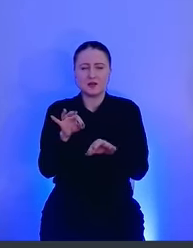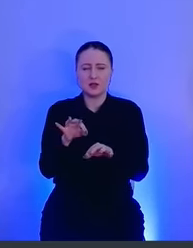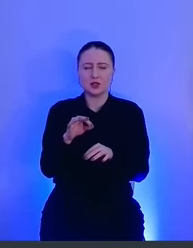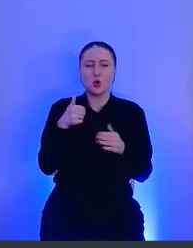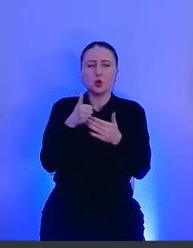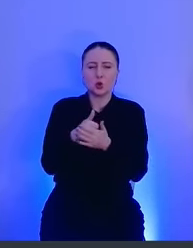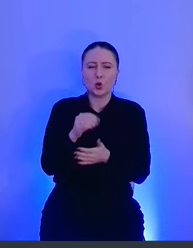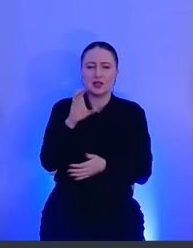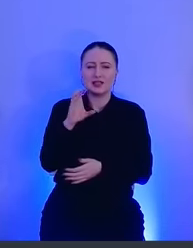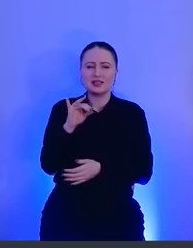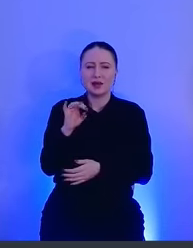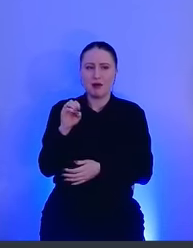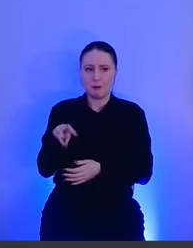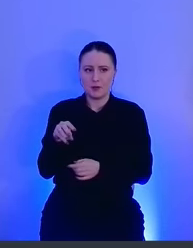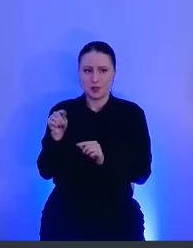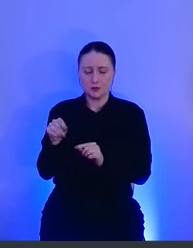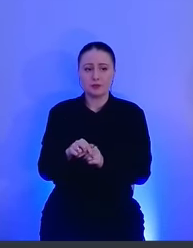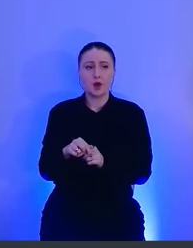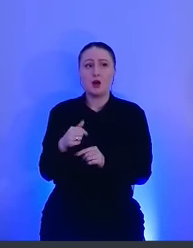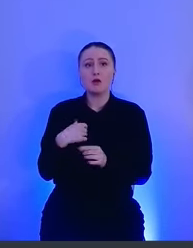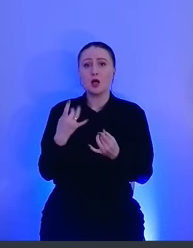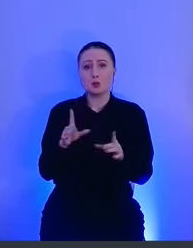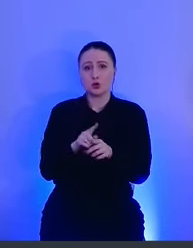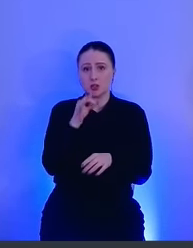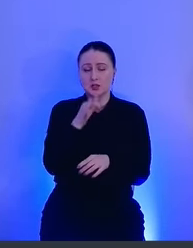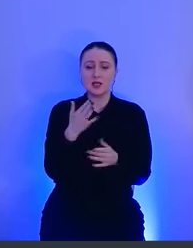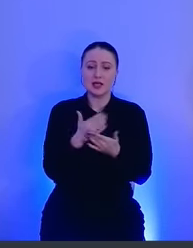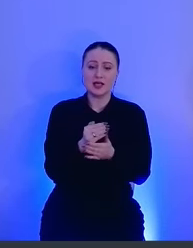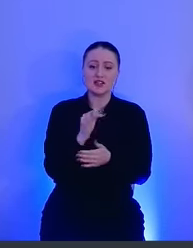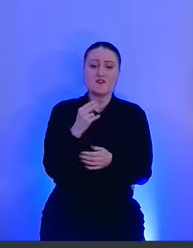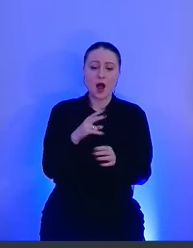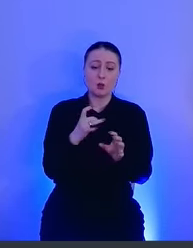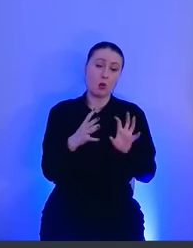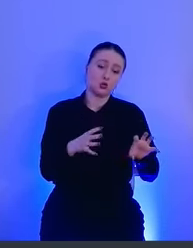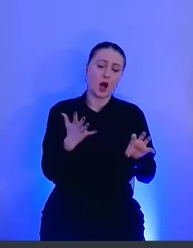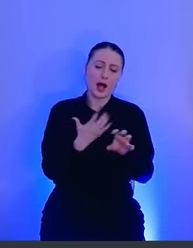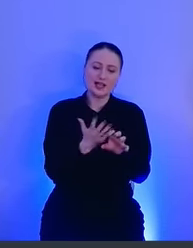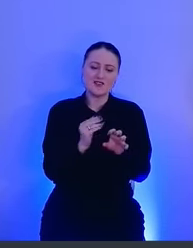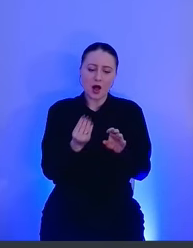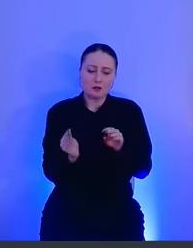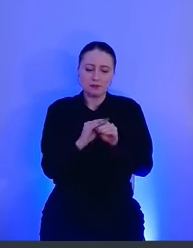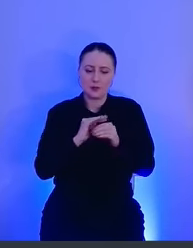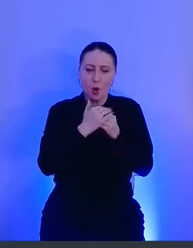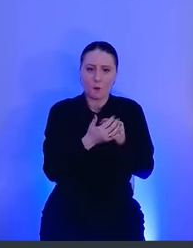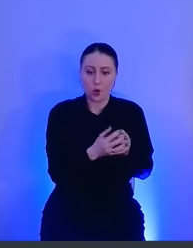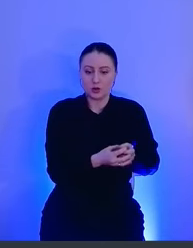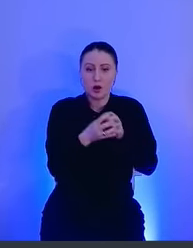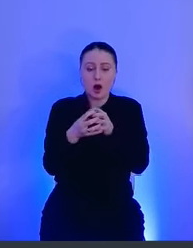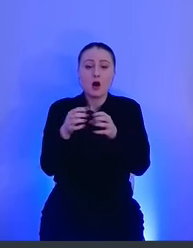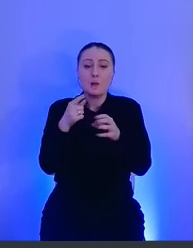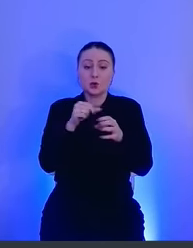про ESLogger как Go-файл, как обертку, потому что у самого ESLogger